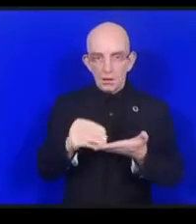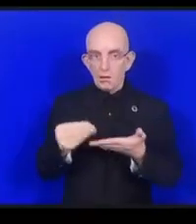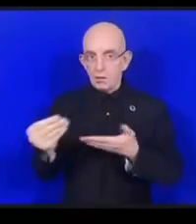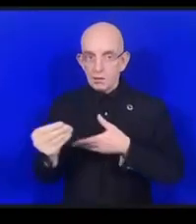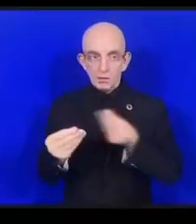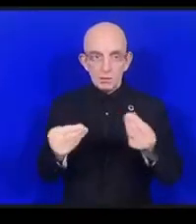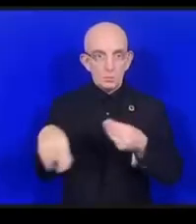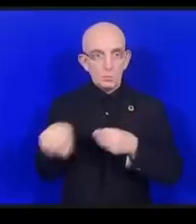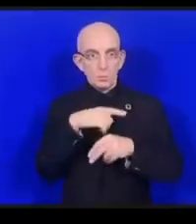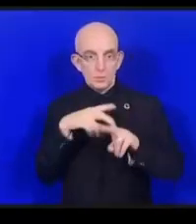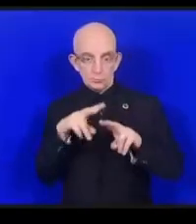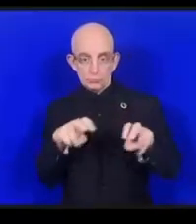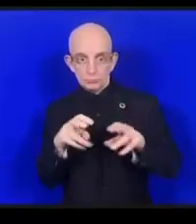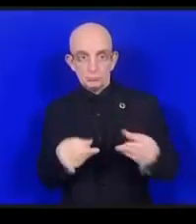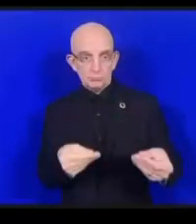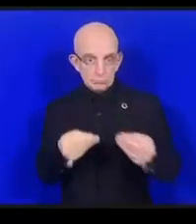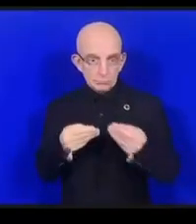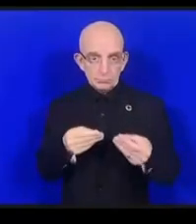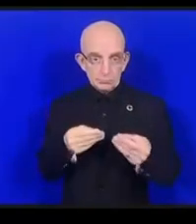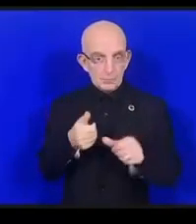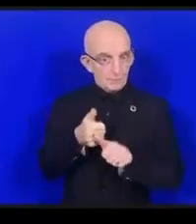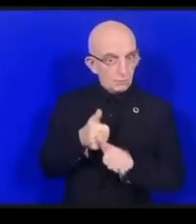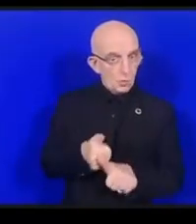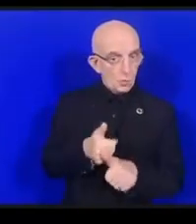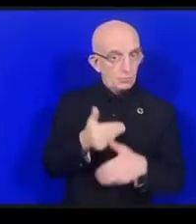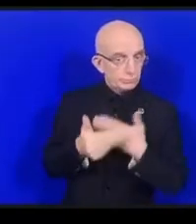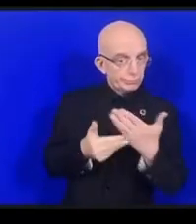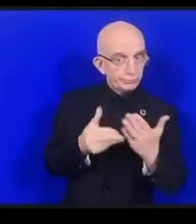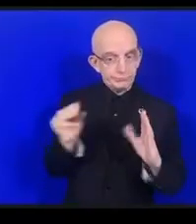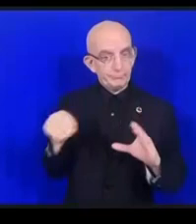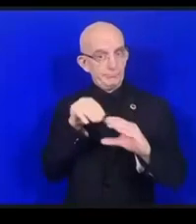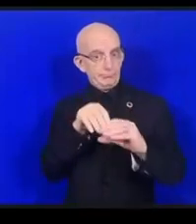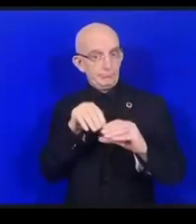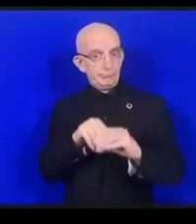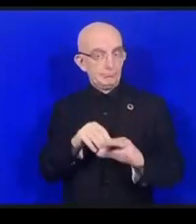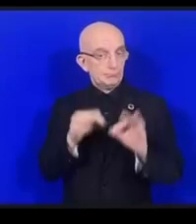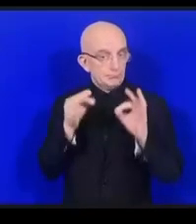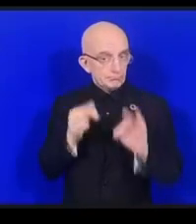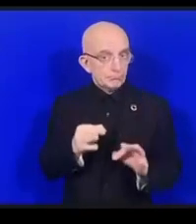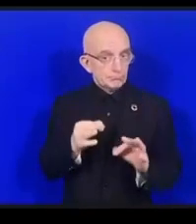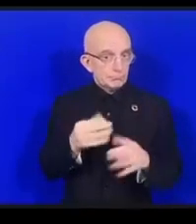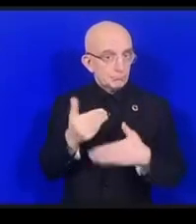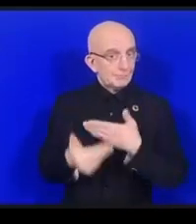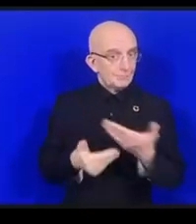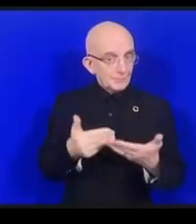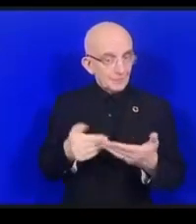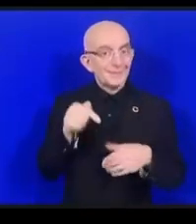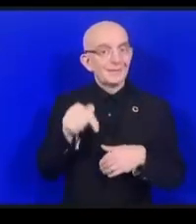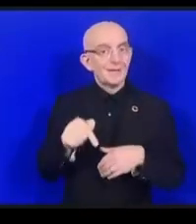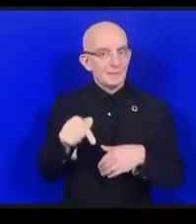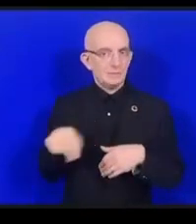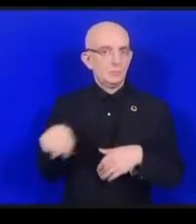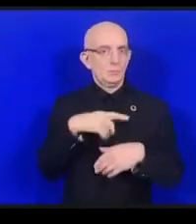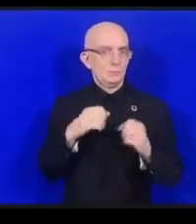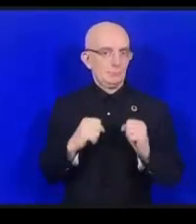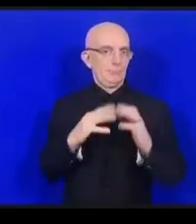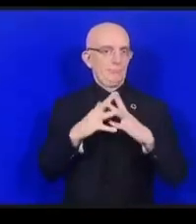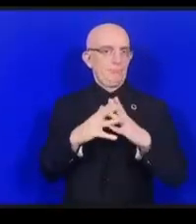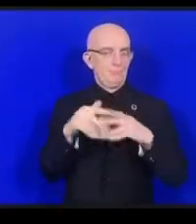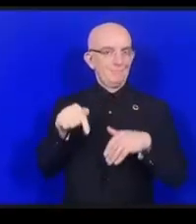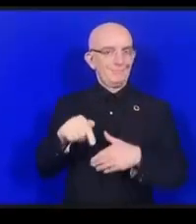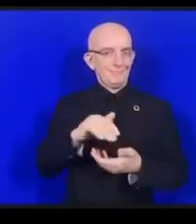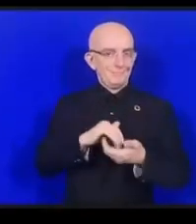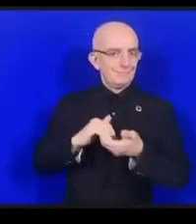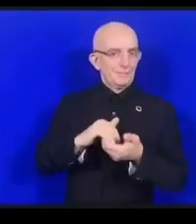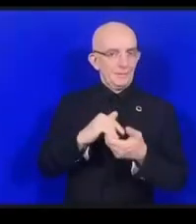らいいかということを検討しましたということで2008年このDCでその対話を始めた時その時